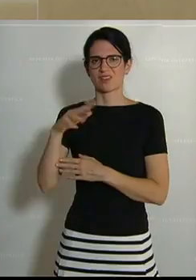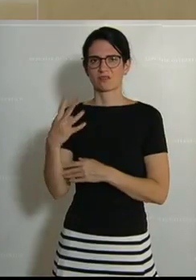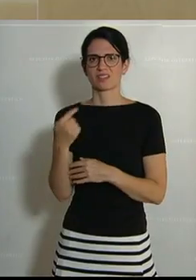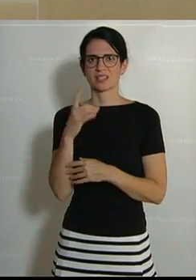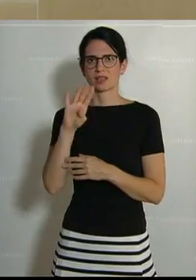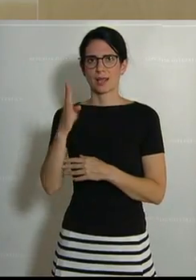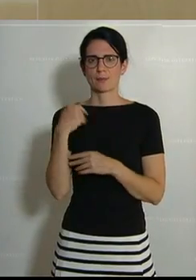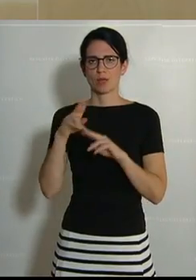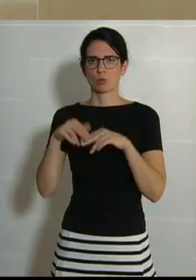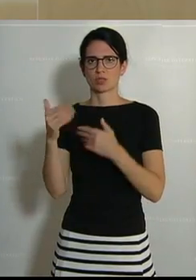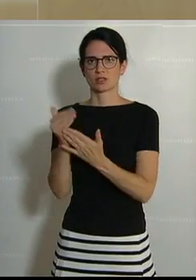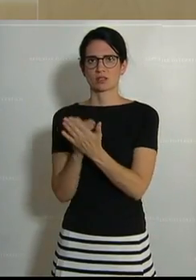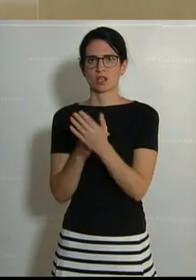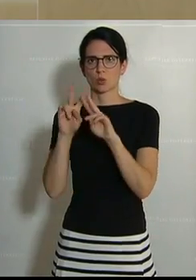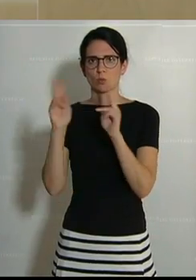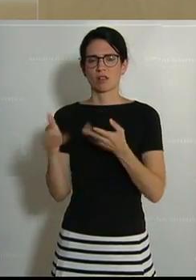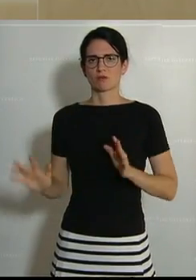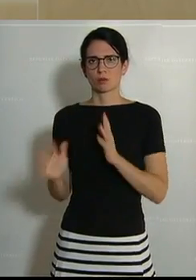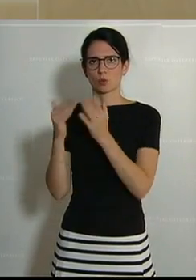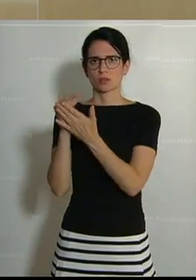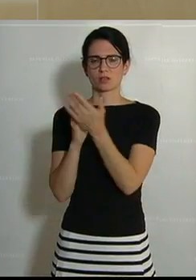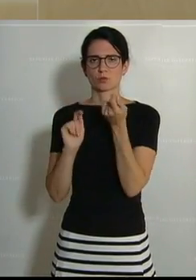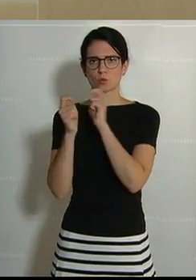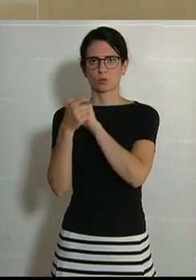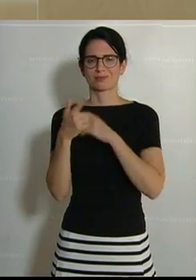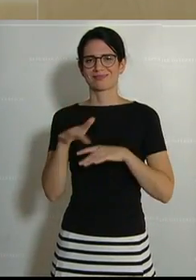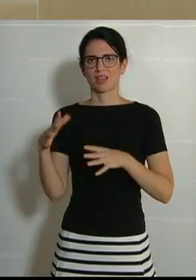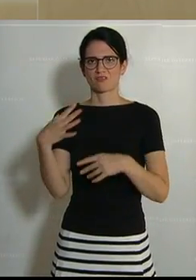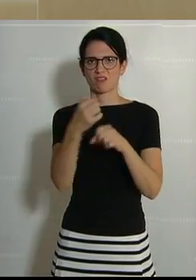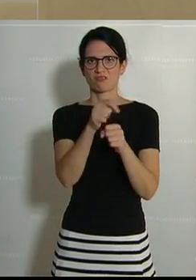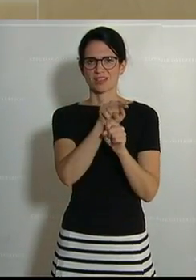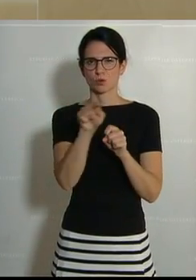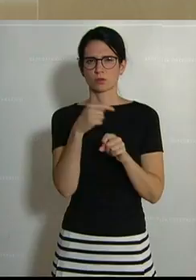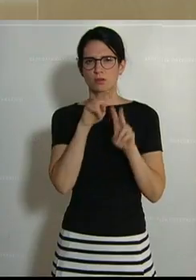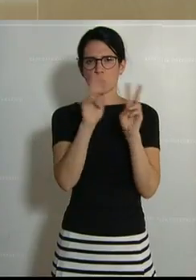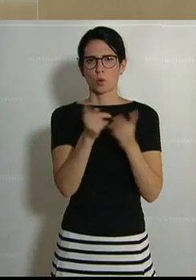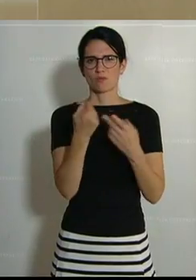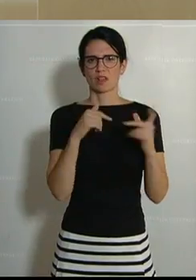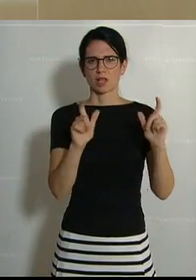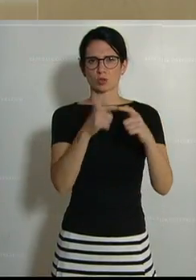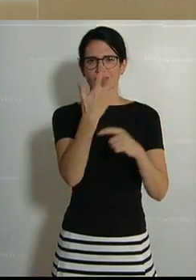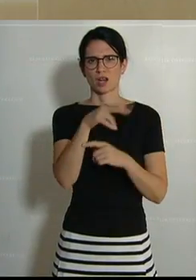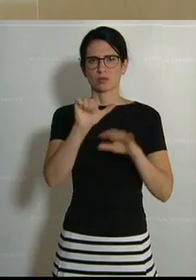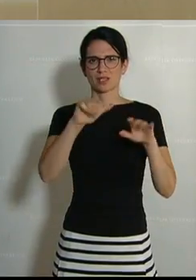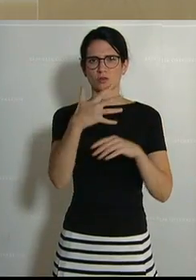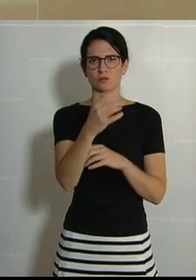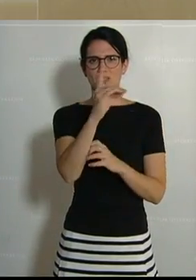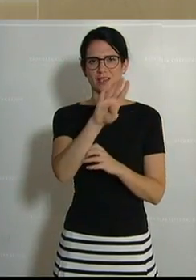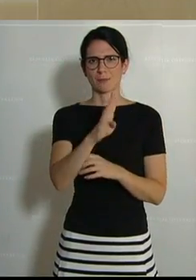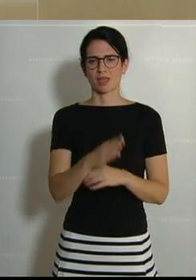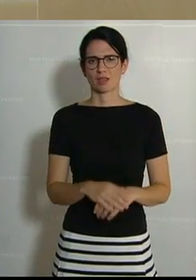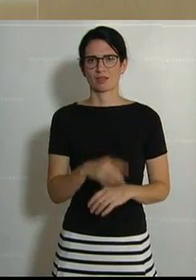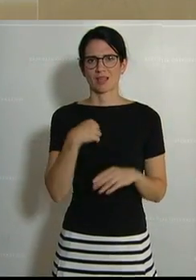db betreffend ein Bundesgesetz, mit dem das Umweltförderungsgesetz geändert wird in der Fassung des Berichtes des Umweltausschusses 356 db.